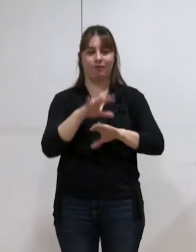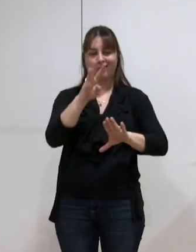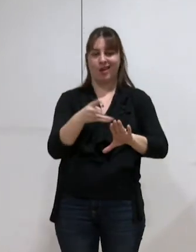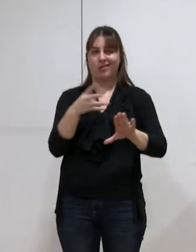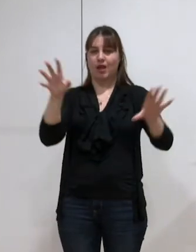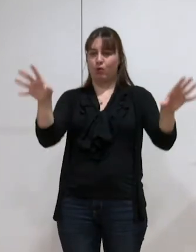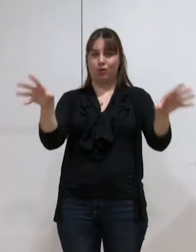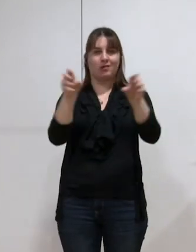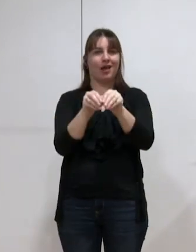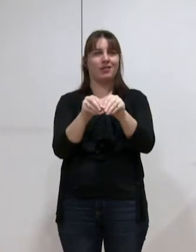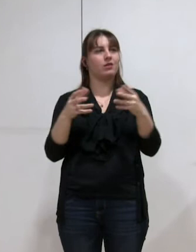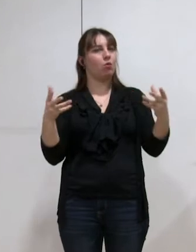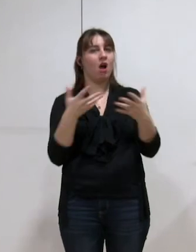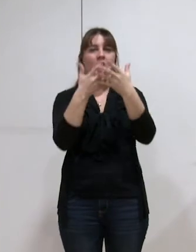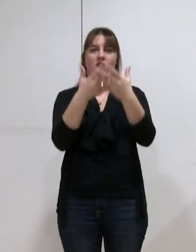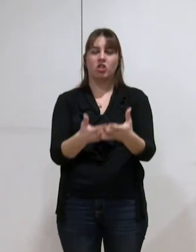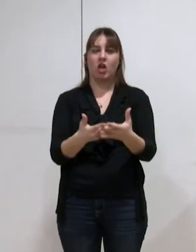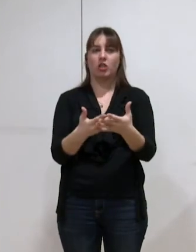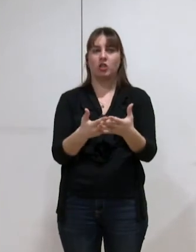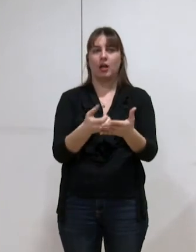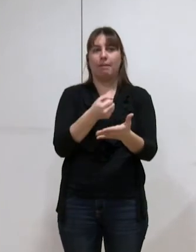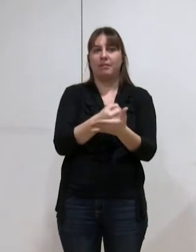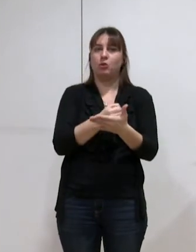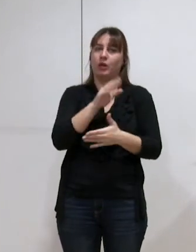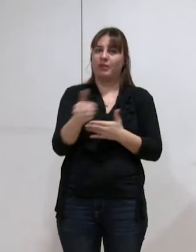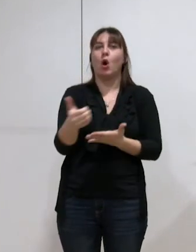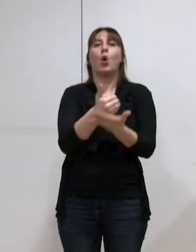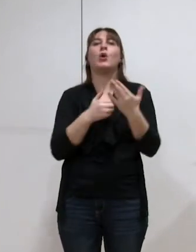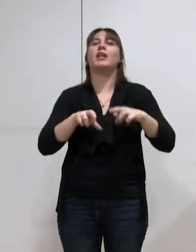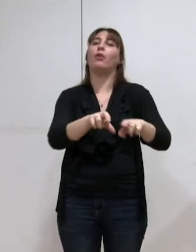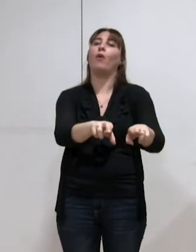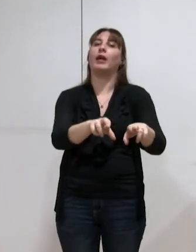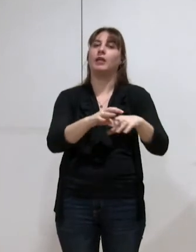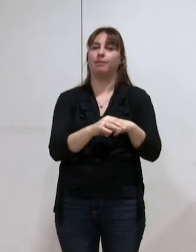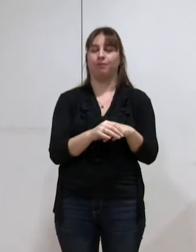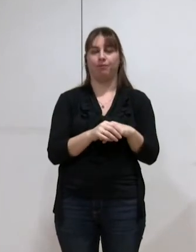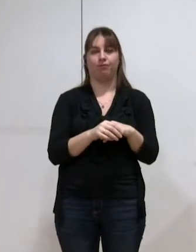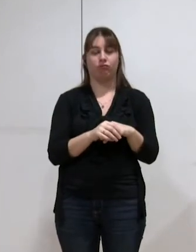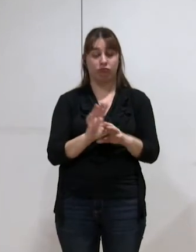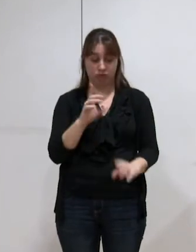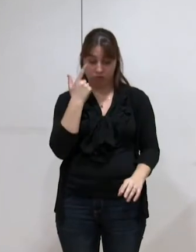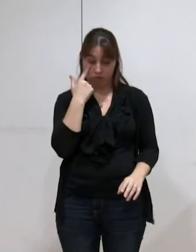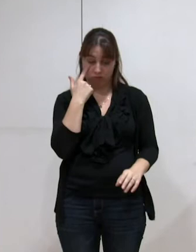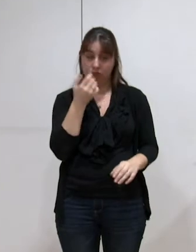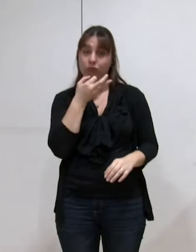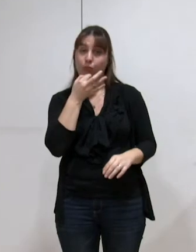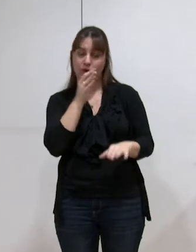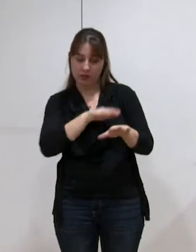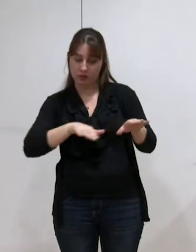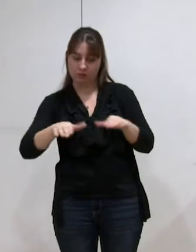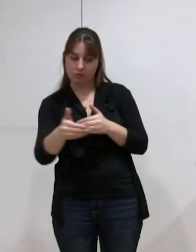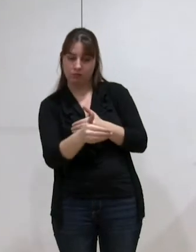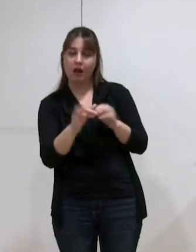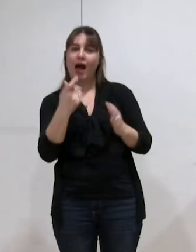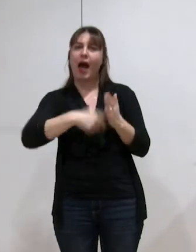synthèse qui présente les charges minorées des recettes de voirie. On y apprend d'ailleurs au passage que les recettes liées aux amendes de